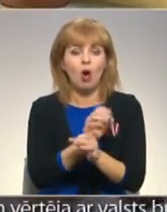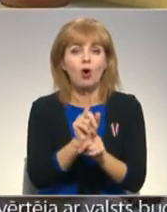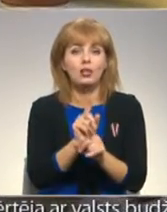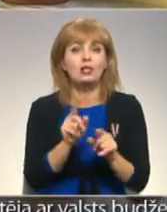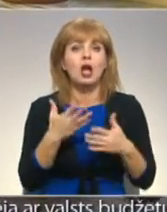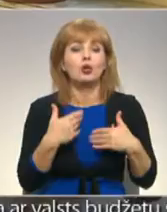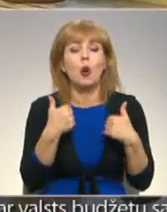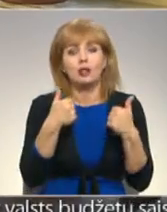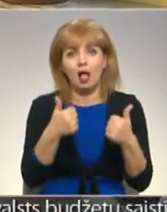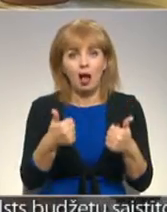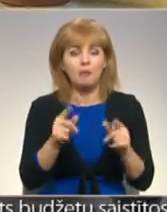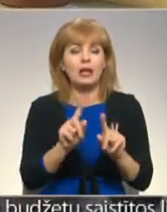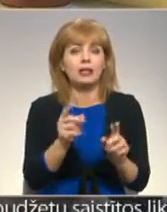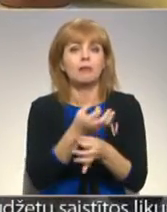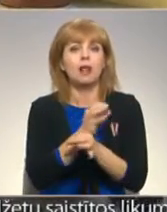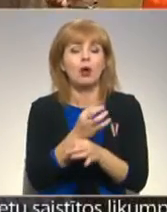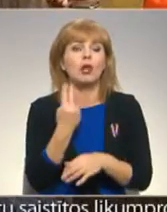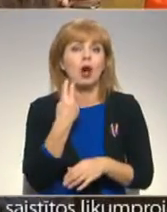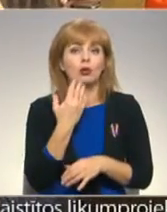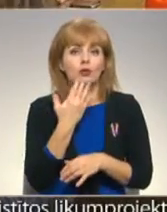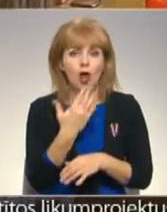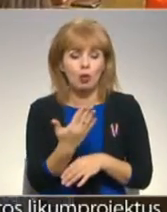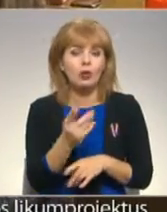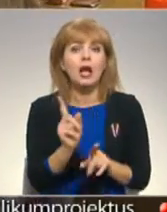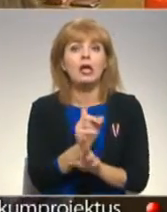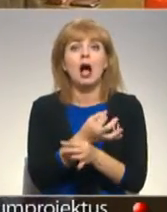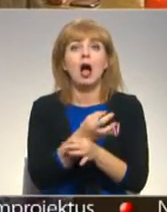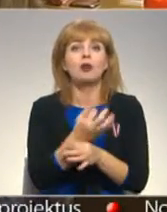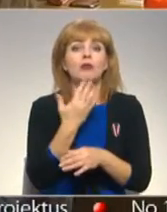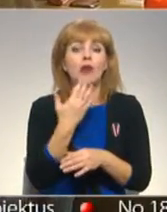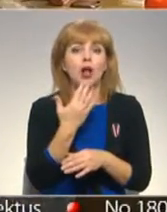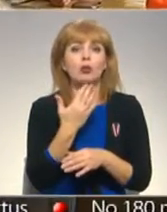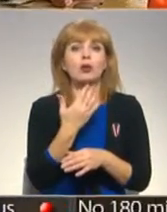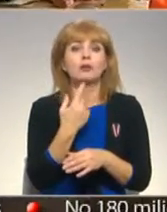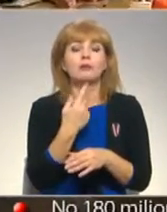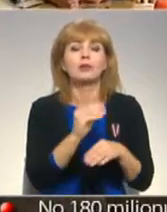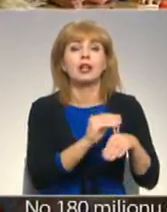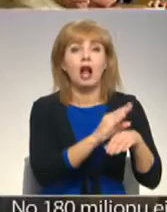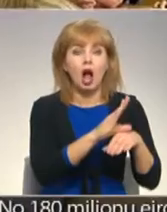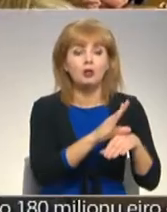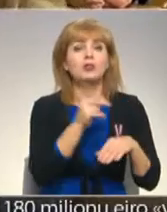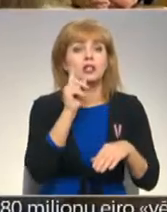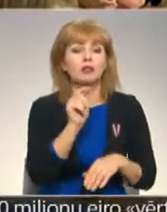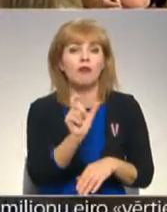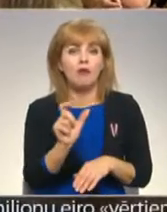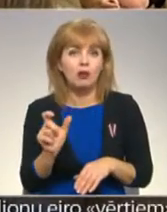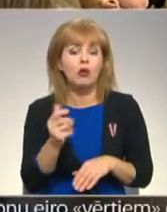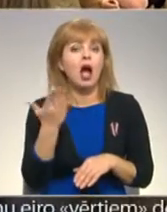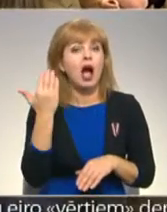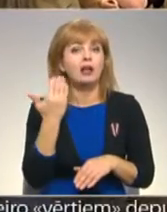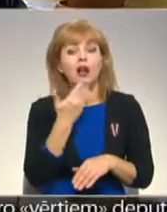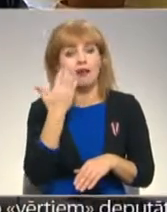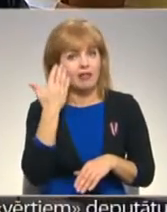Ļoti labi, kad ir tāda bioloģija angļu valodā. Ir angļu valodā lielāk svārdu krājumus, jo zina daudz vārdus, ko es nekādā grāk nebija